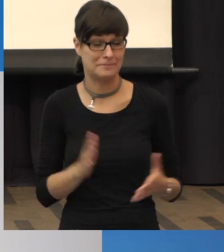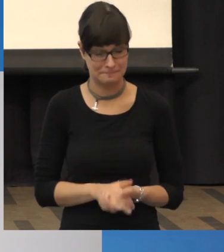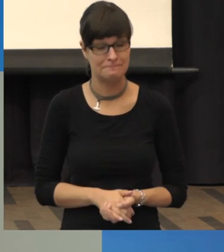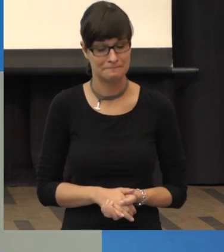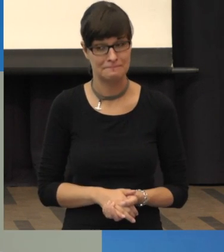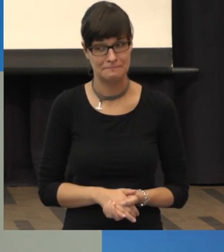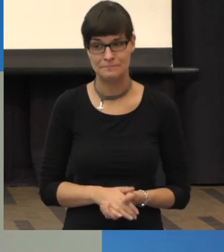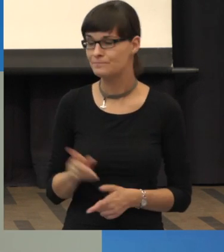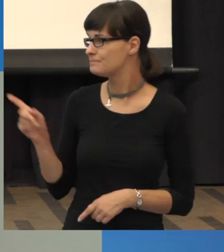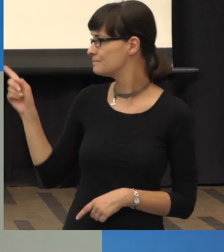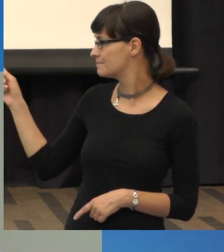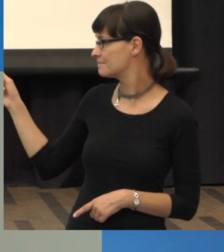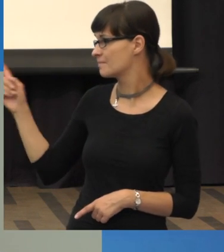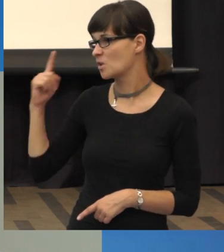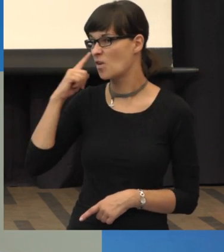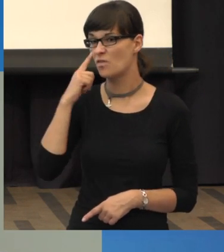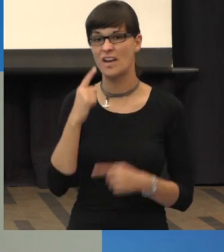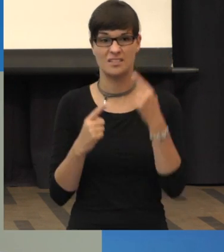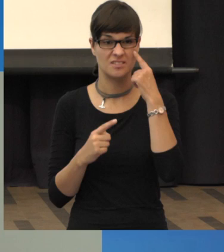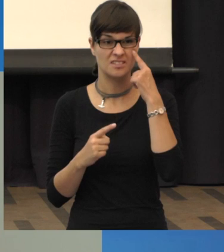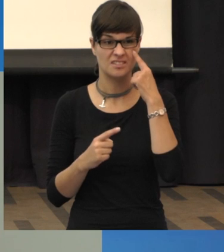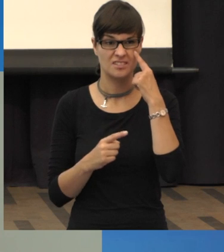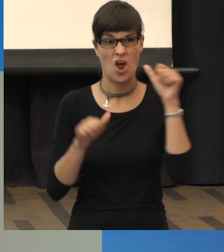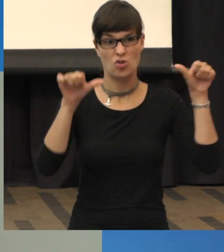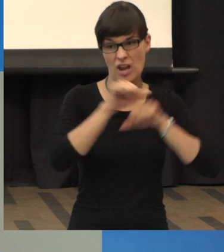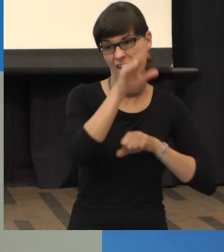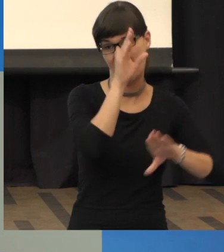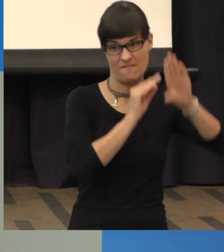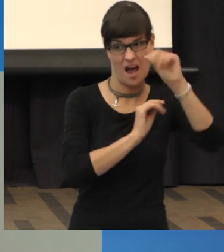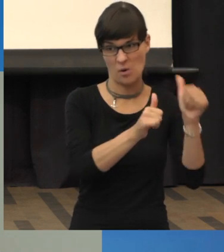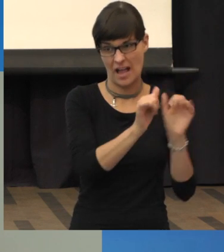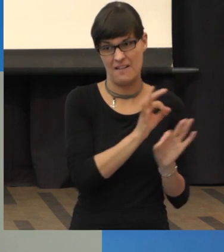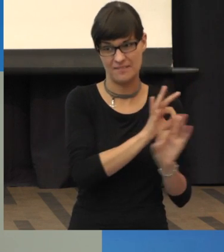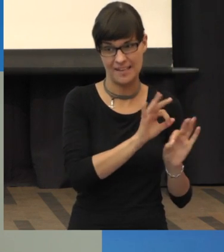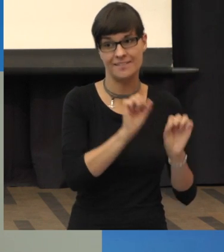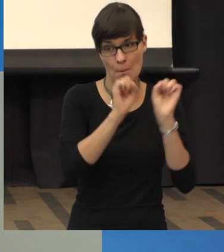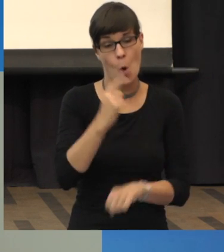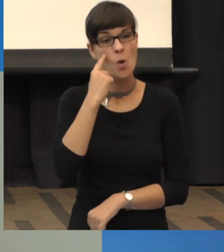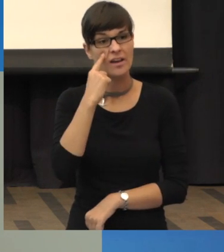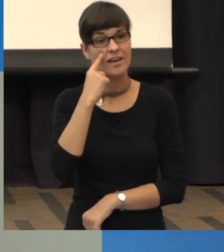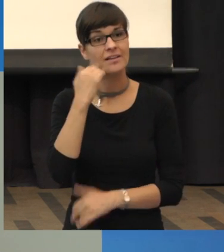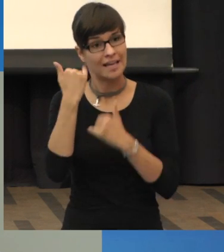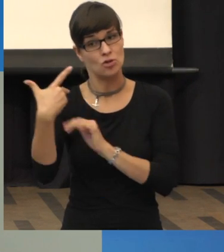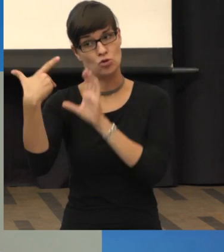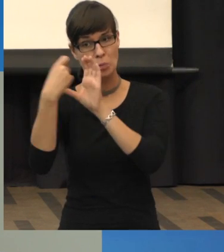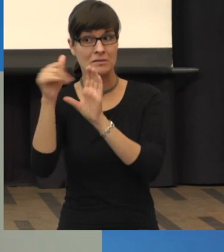Und wie gesagt, auch wenn Sie mit einem Auge eine schlechte Erfahrung gemacht haben, das kann einem anderen Auge eine völlig andere Erfahrung geben.